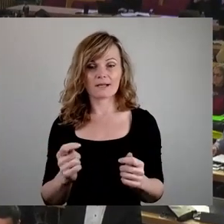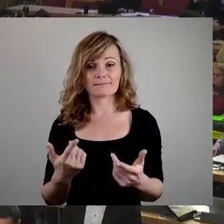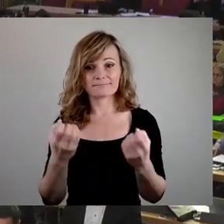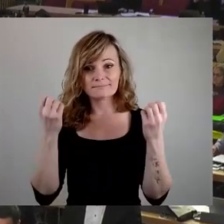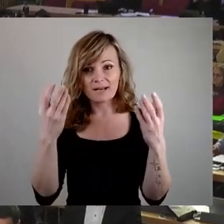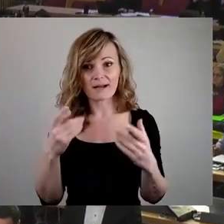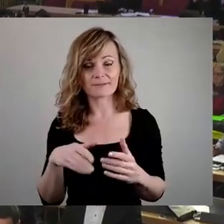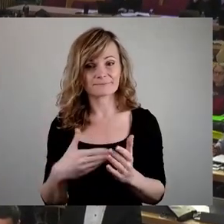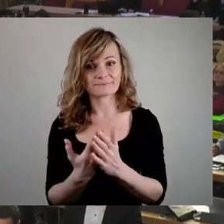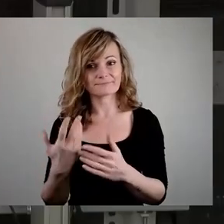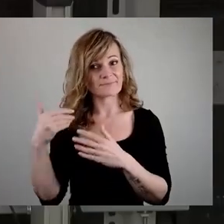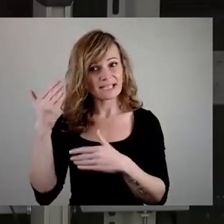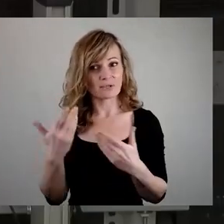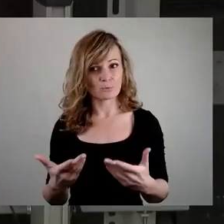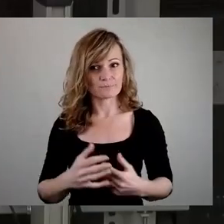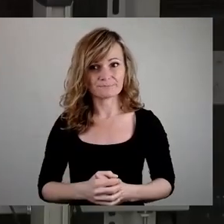diesen Hintergrund.